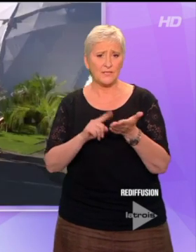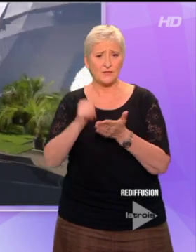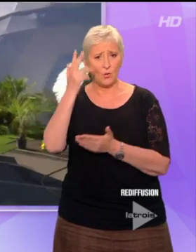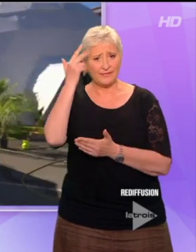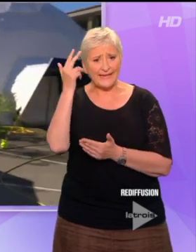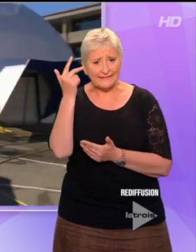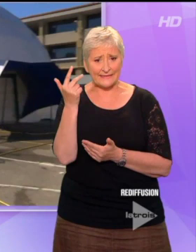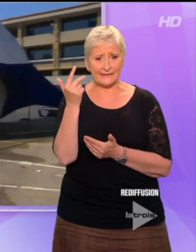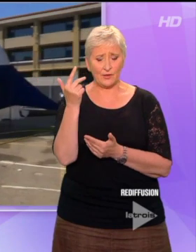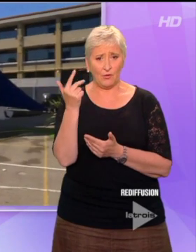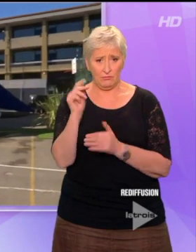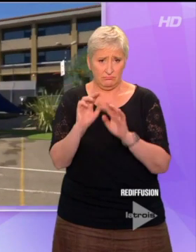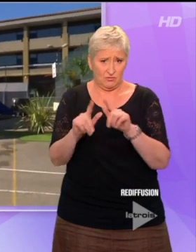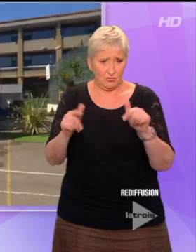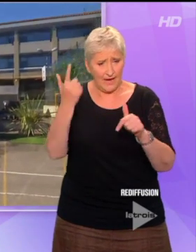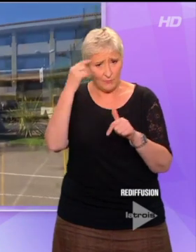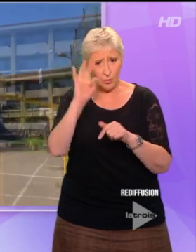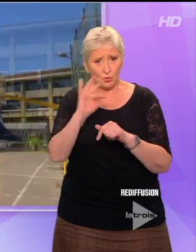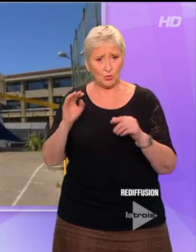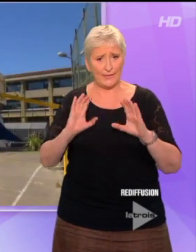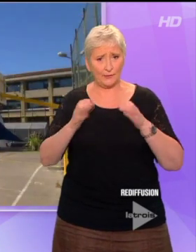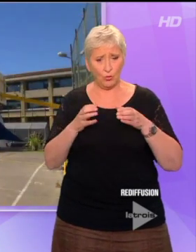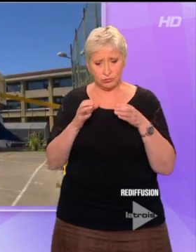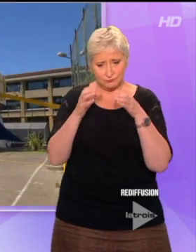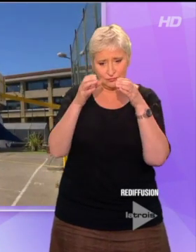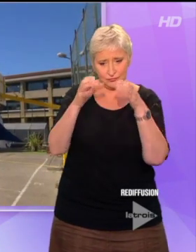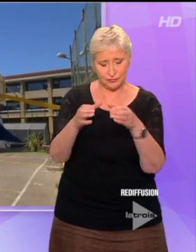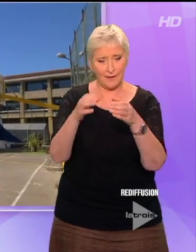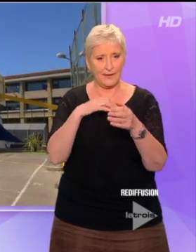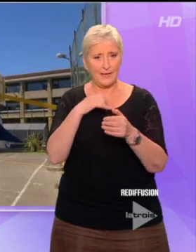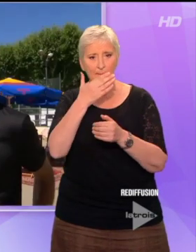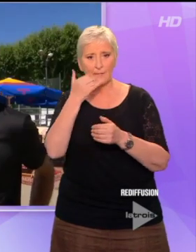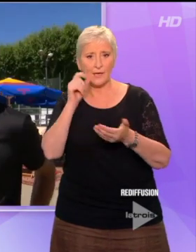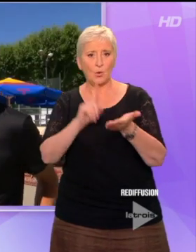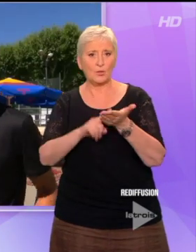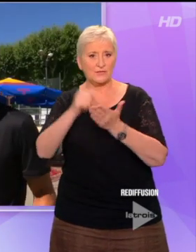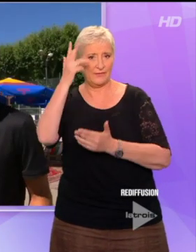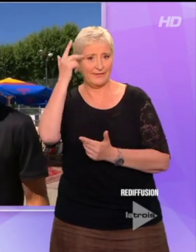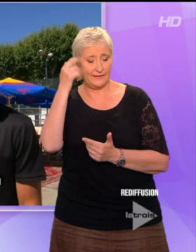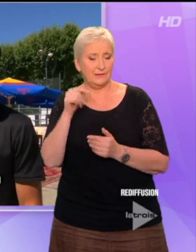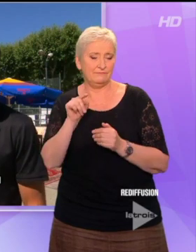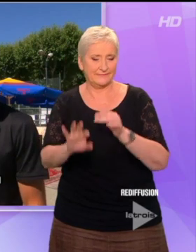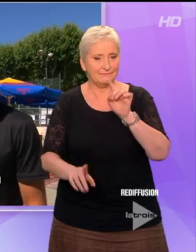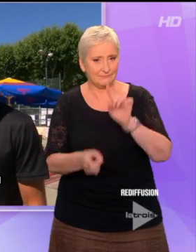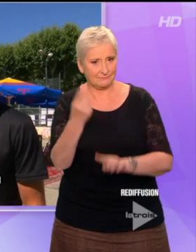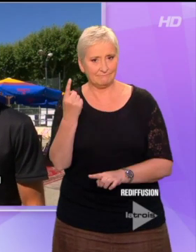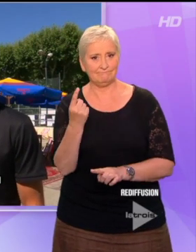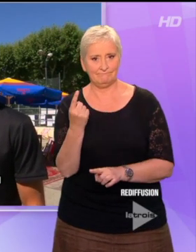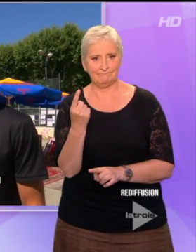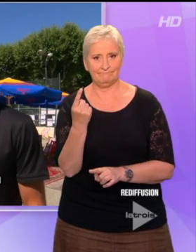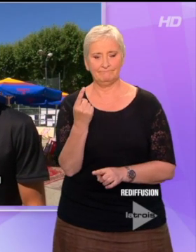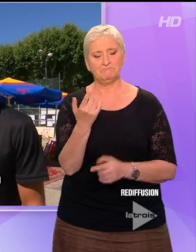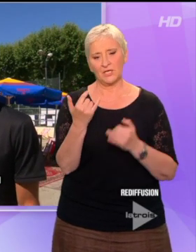et le Poche pour que toutes les compagnies accueillies que nos spectacles ont présentent soient dans les meilleures conditions techniques. C'était pour nous ça le plus important. Et on a vraiment